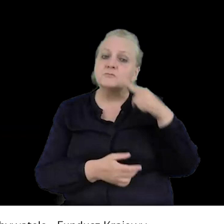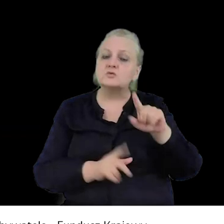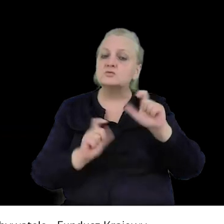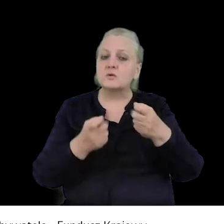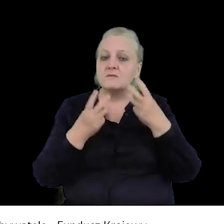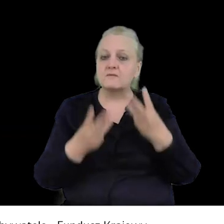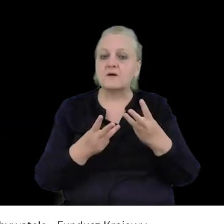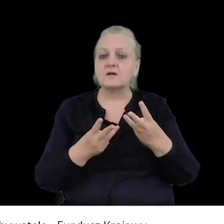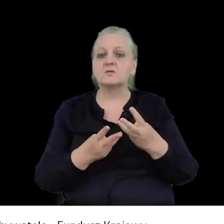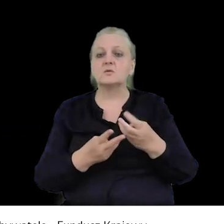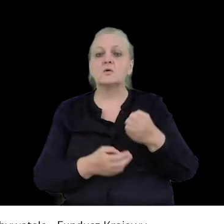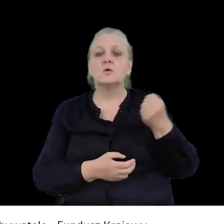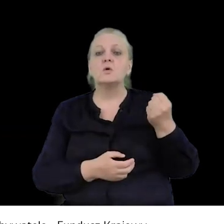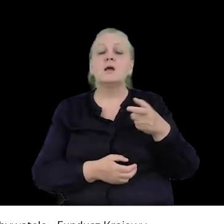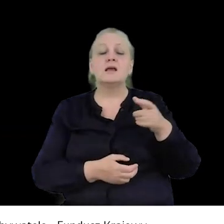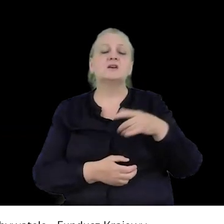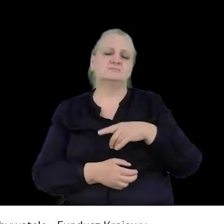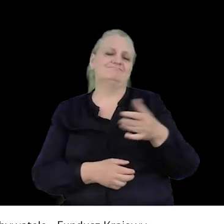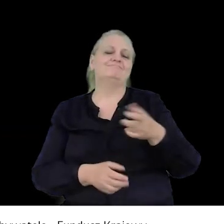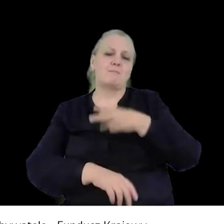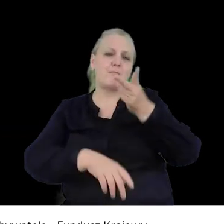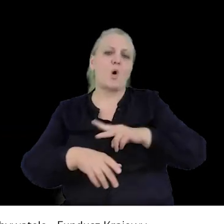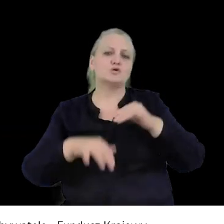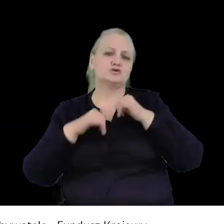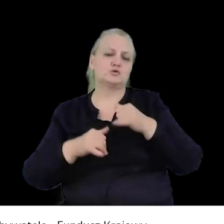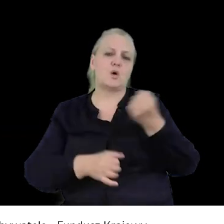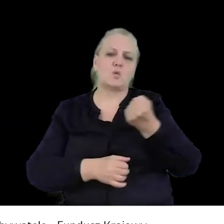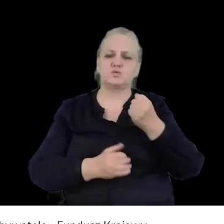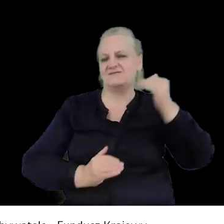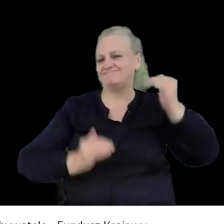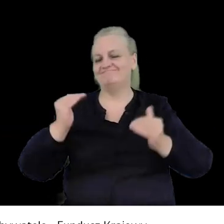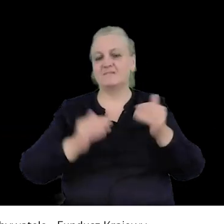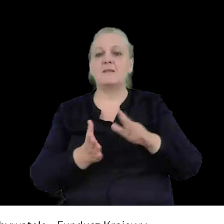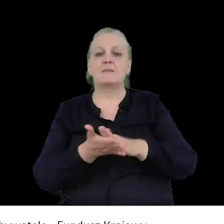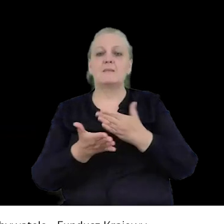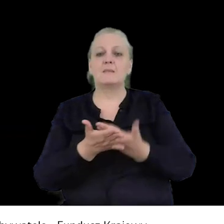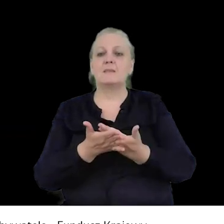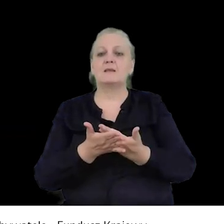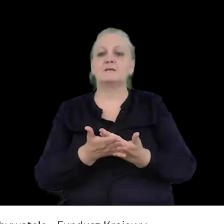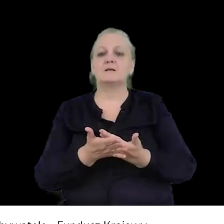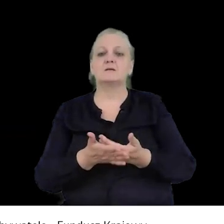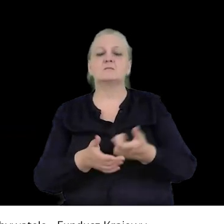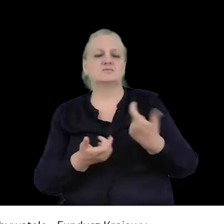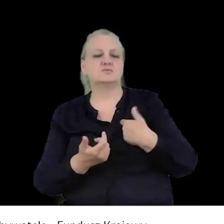nieproporcjonalne używanie siły przez policja, czyli trzymanie w kotle czy przedłużające się legitymowanie. Często